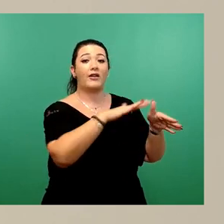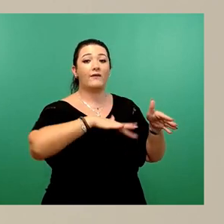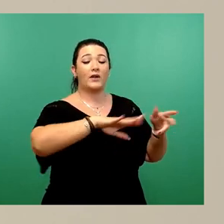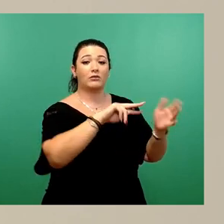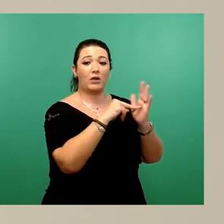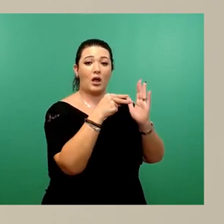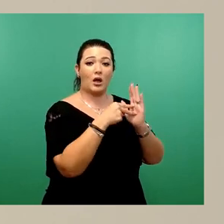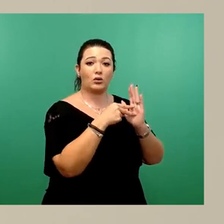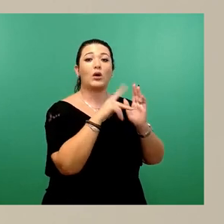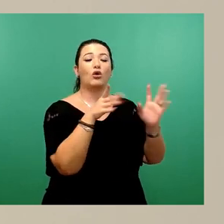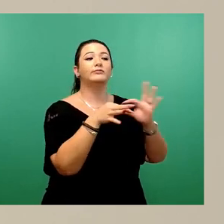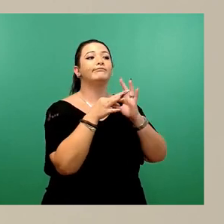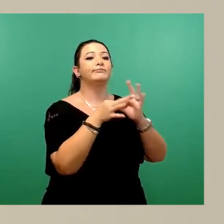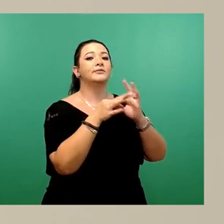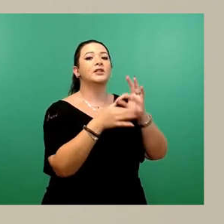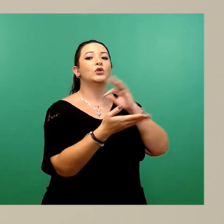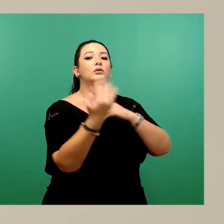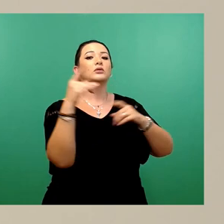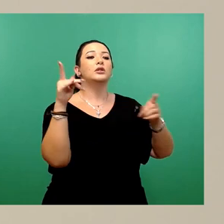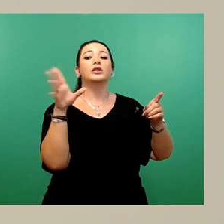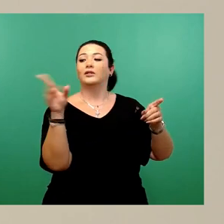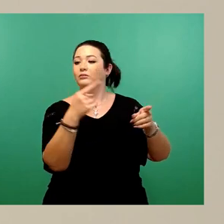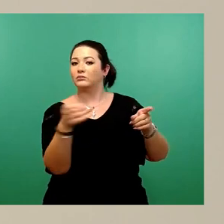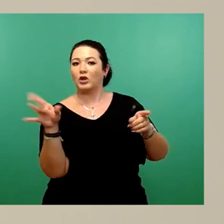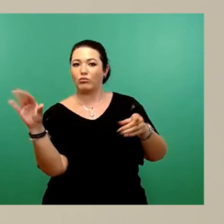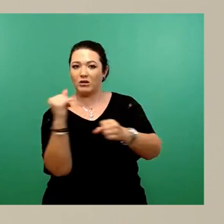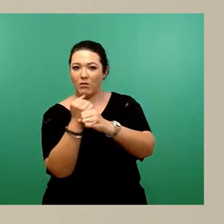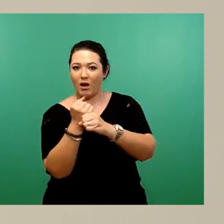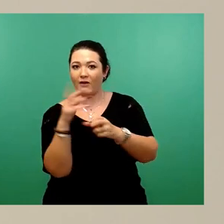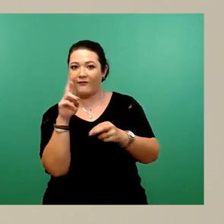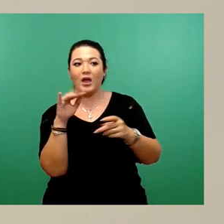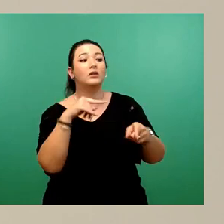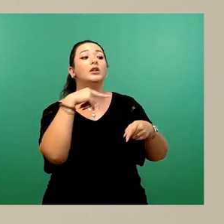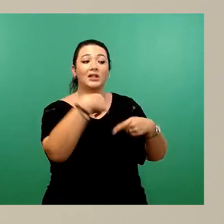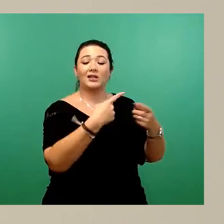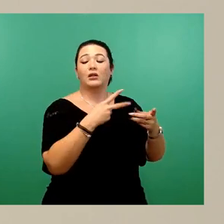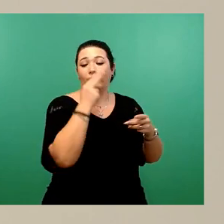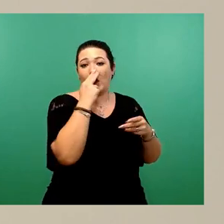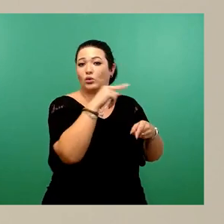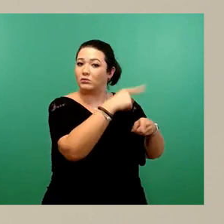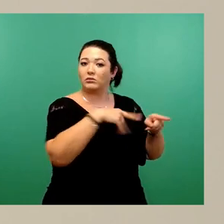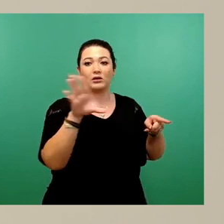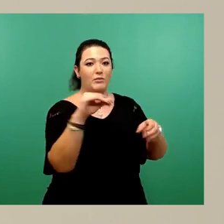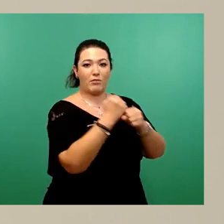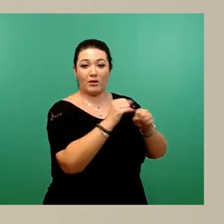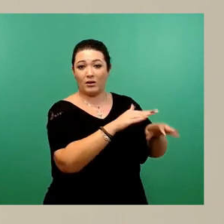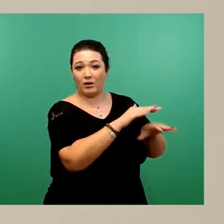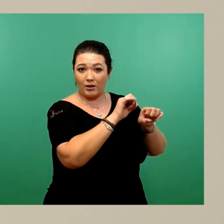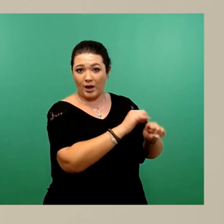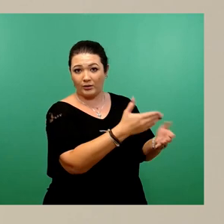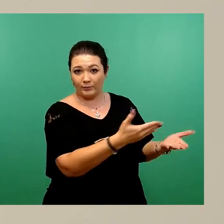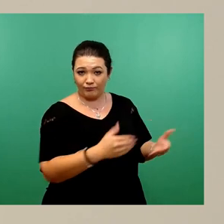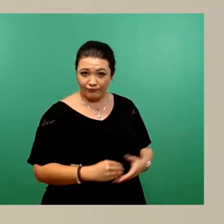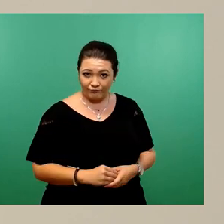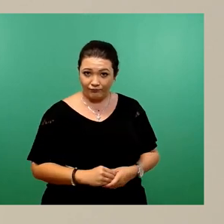der Beteiligung erarbeitet werden, zusammen natürlich mit dem Stadtbezirk und hier müssen dann